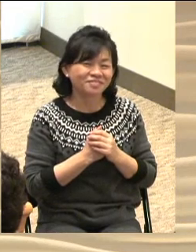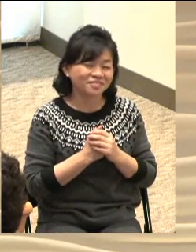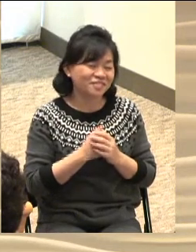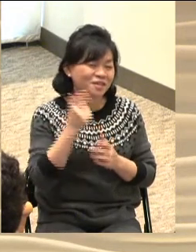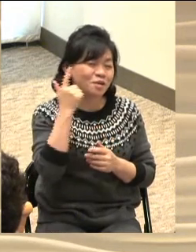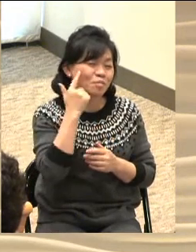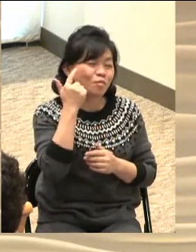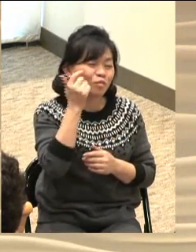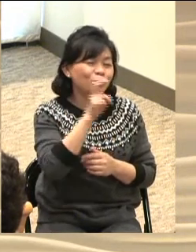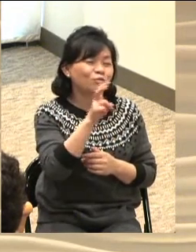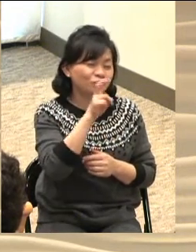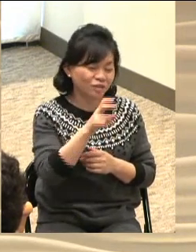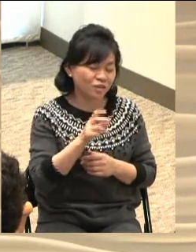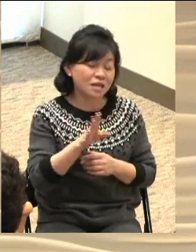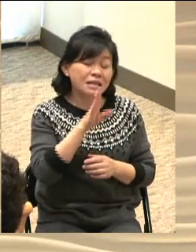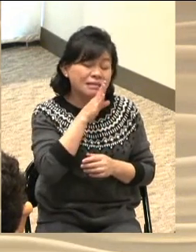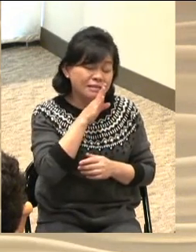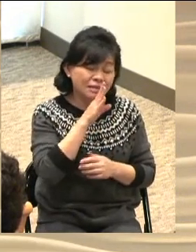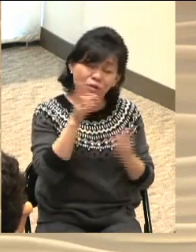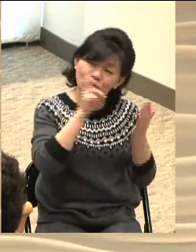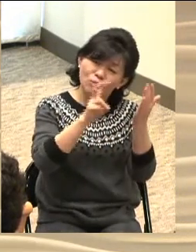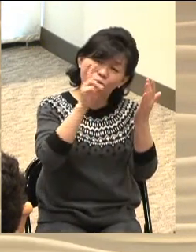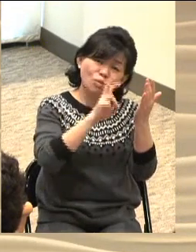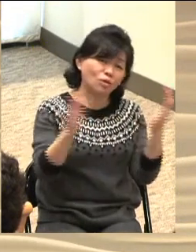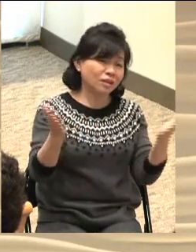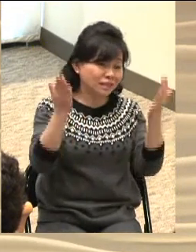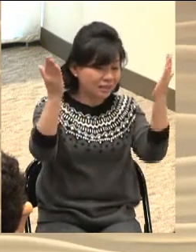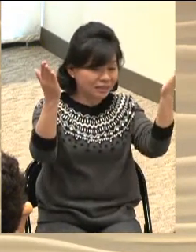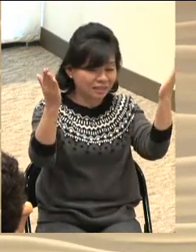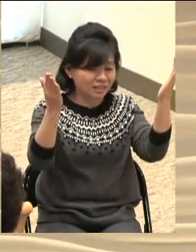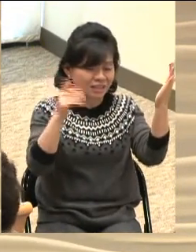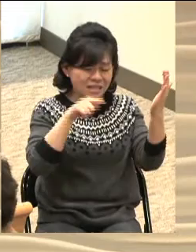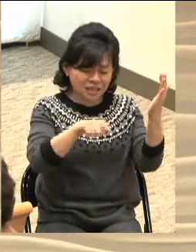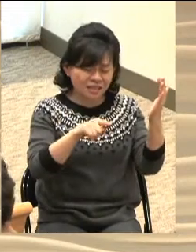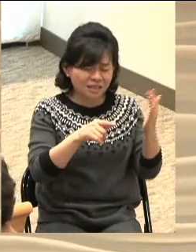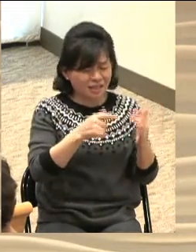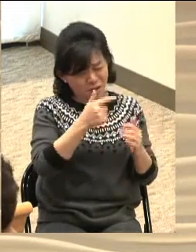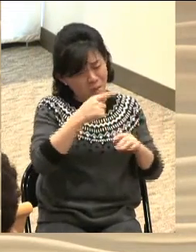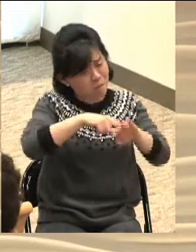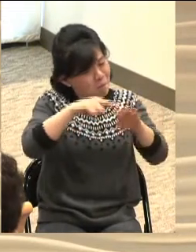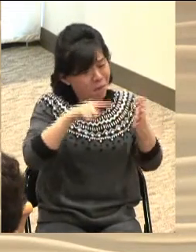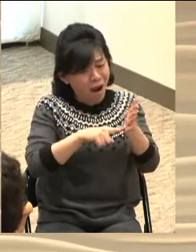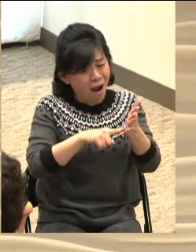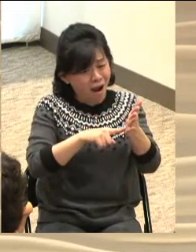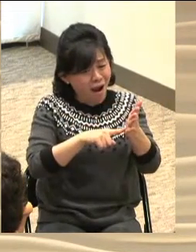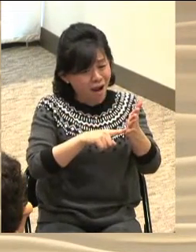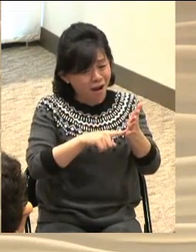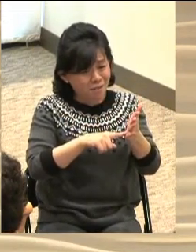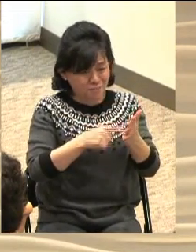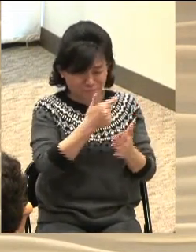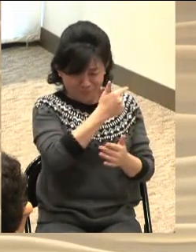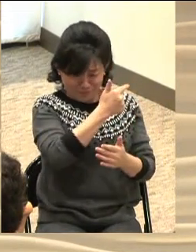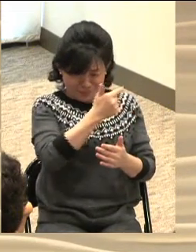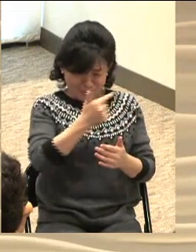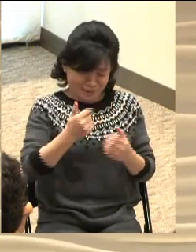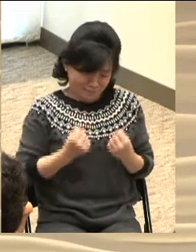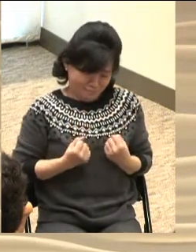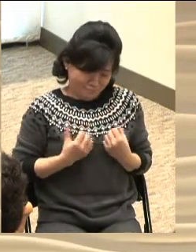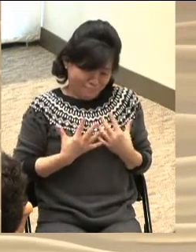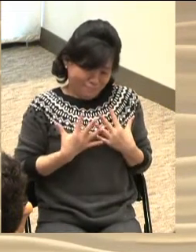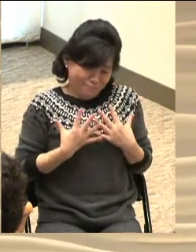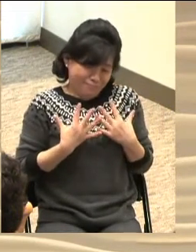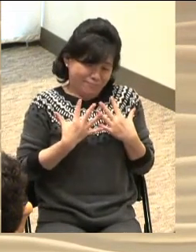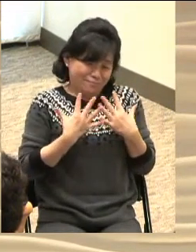정말 이것은 노래로 하지 않으면 이 마리아의 벅찬 기쁨을 제대로 표현하지 못할 것입니다